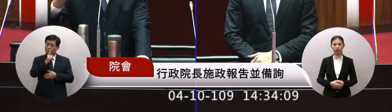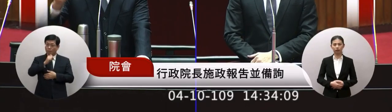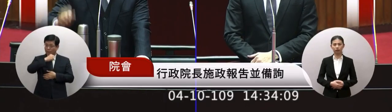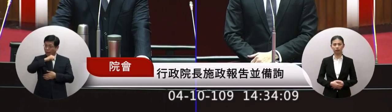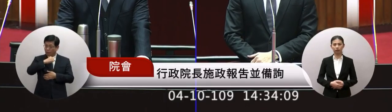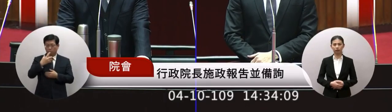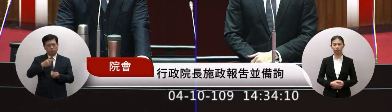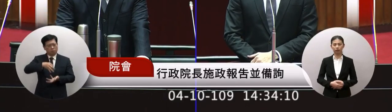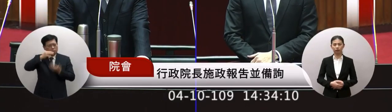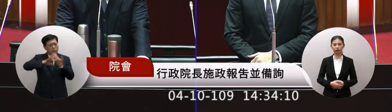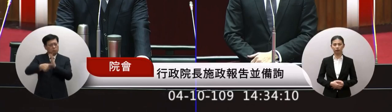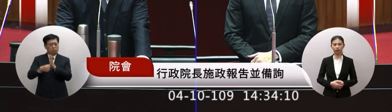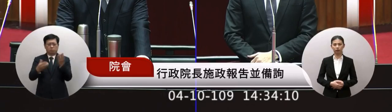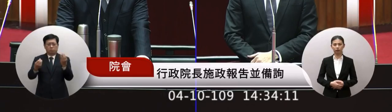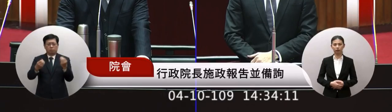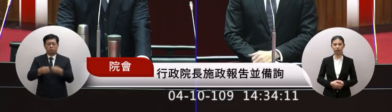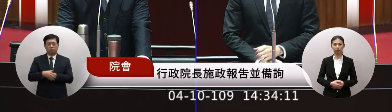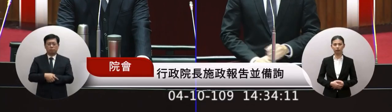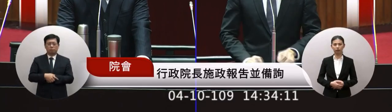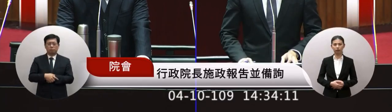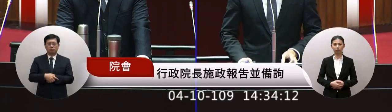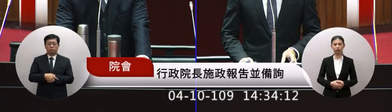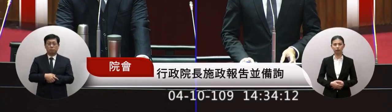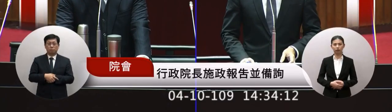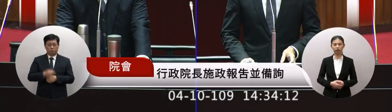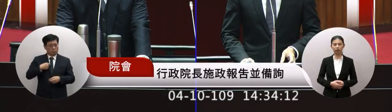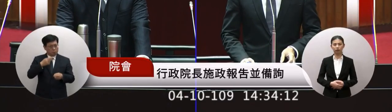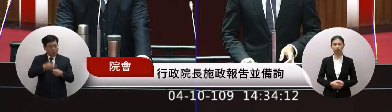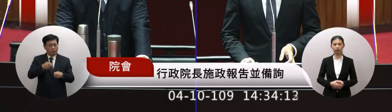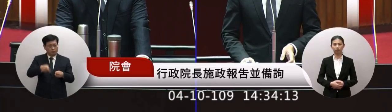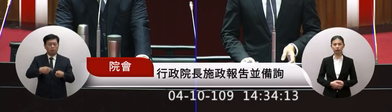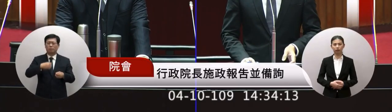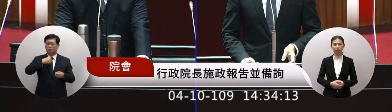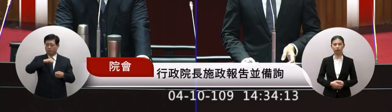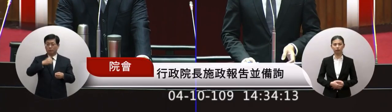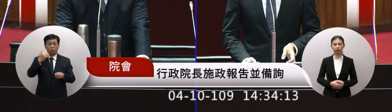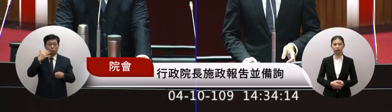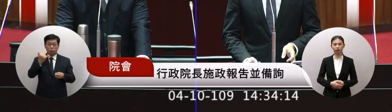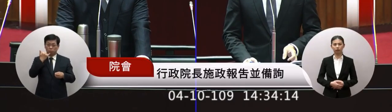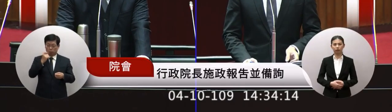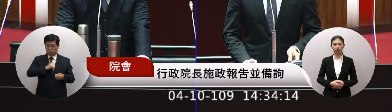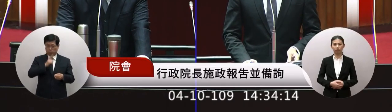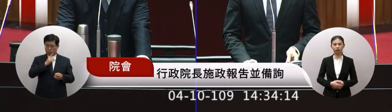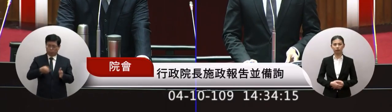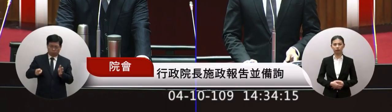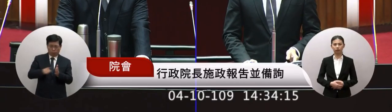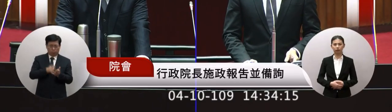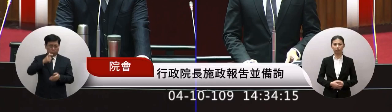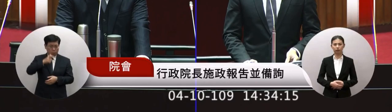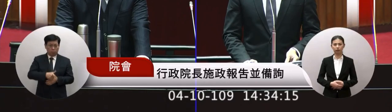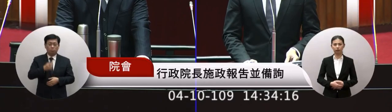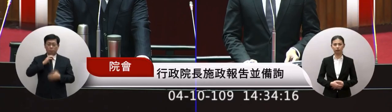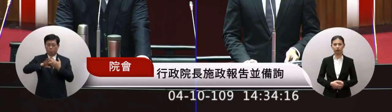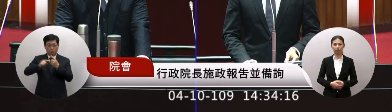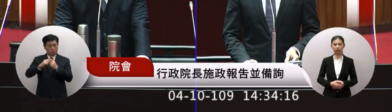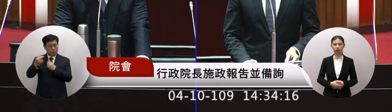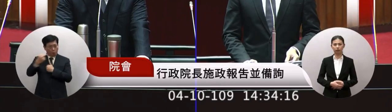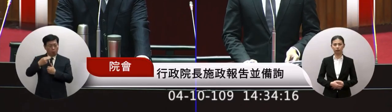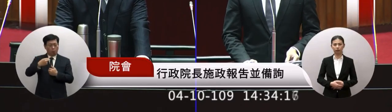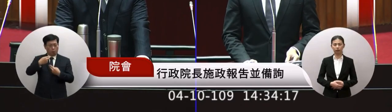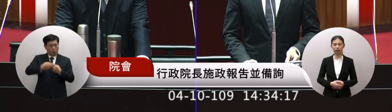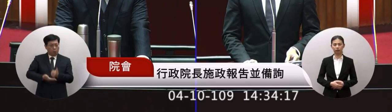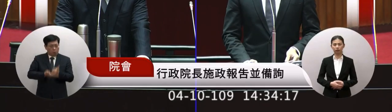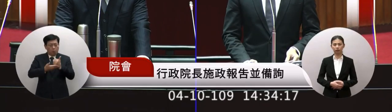都不可以說百種名所以相信台灣如果騎骨騎骨騎會去大家